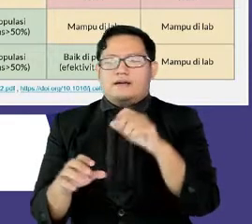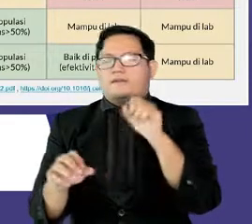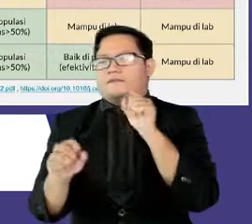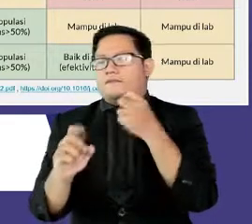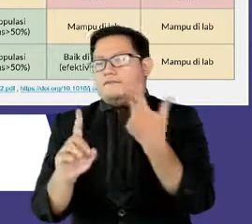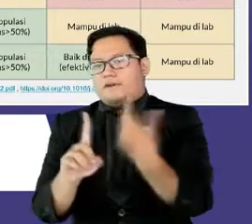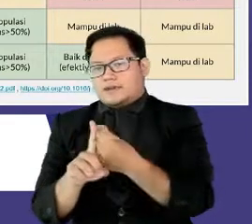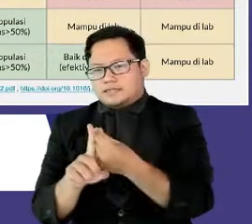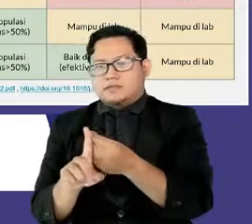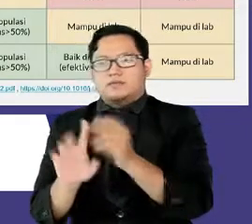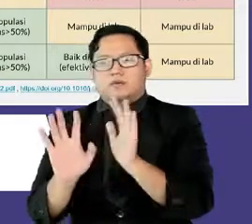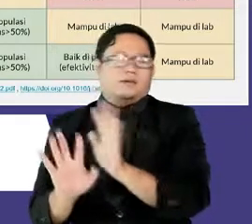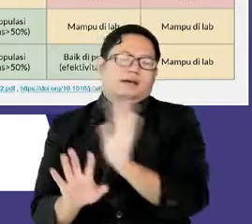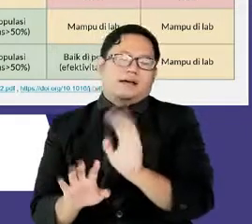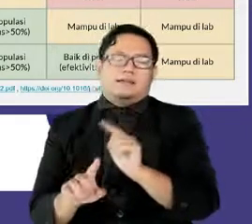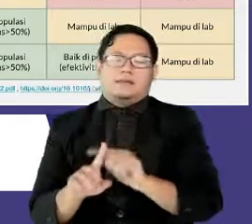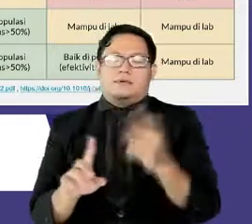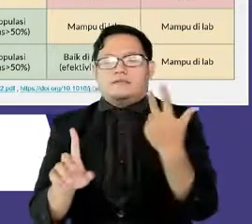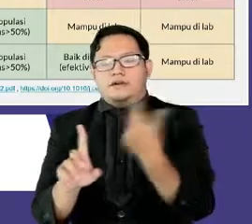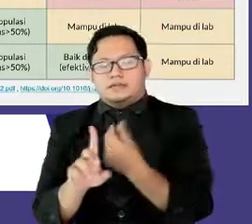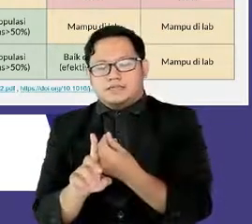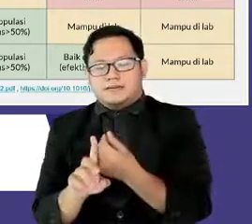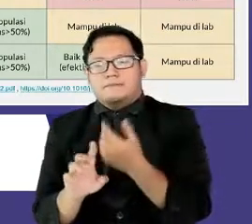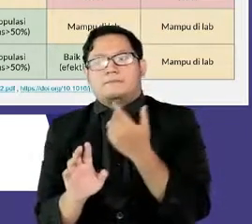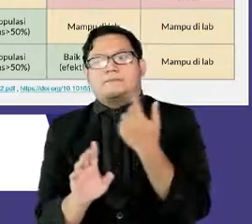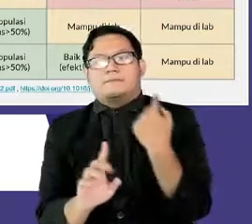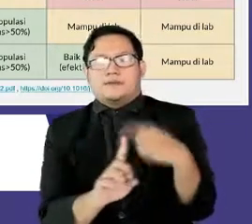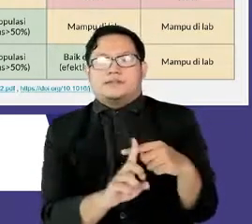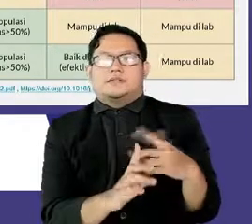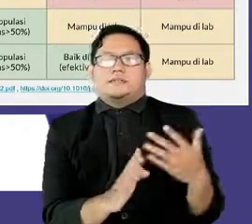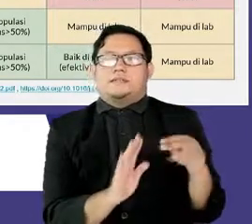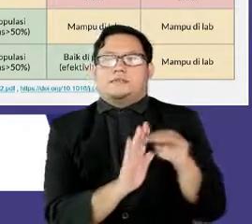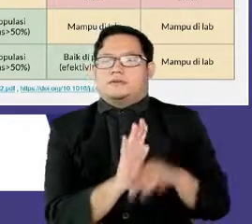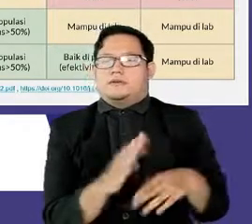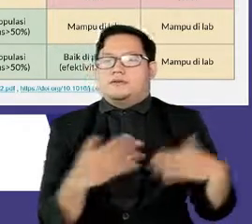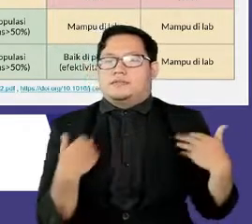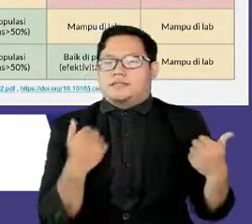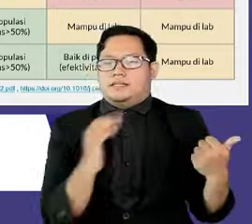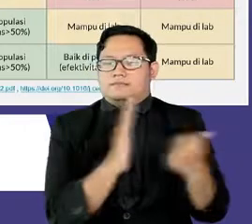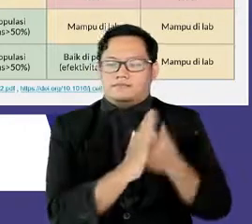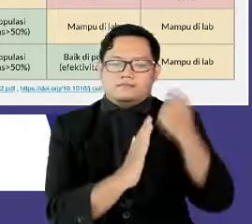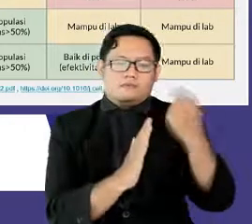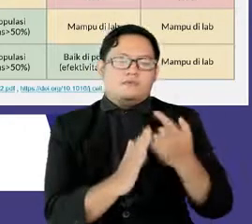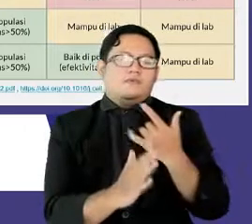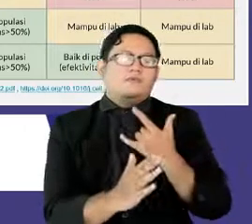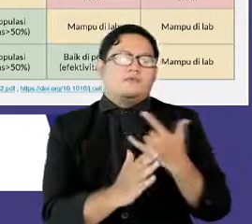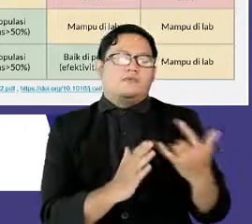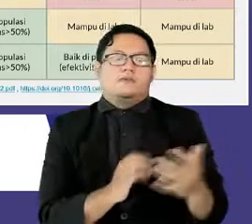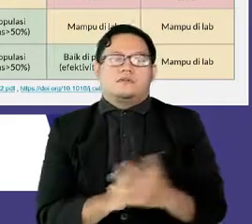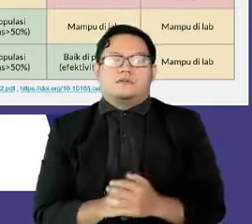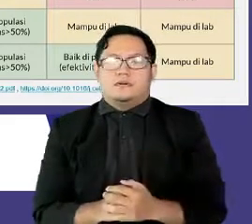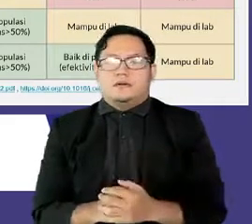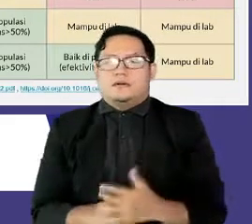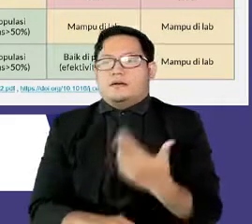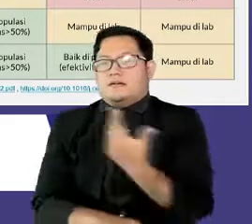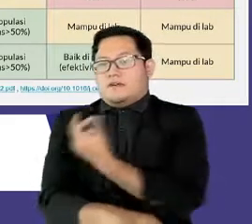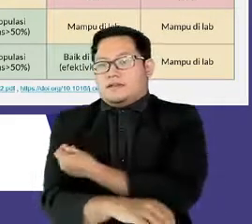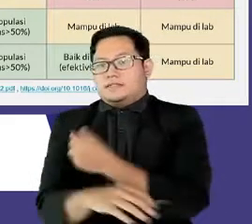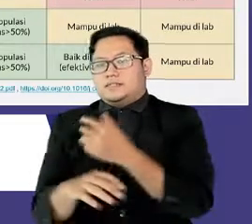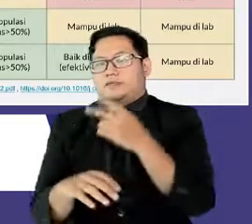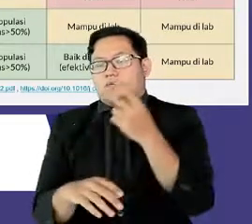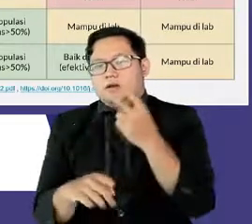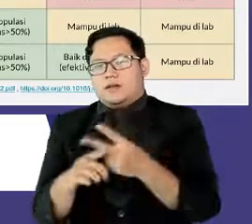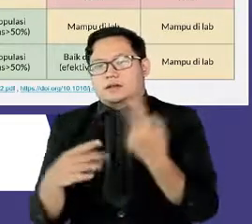menjalankan disiplin protokol kesehatan secara sempurna. Telah divaksinasi dosis penuh dan menjalani upaya 3T